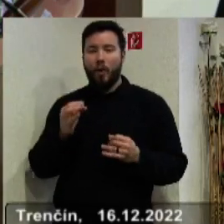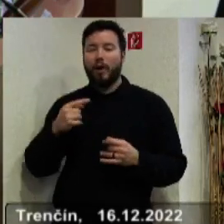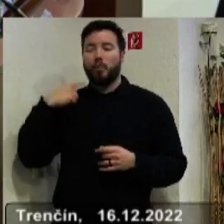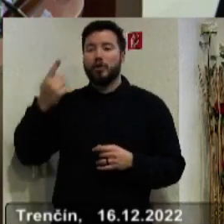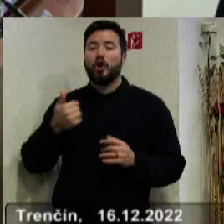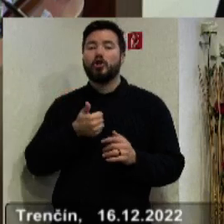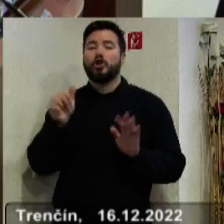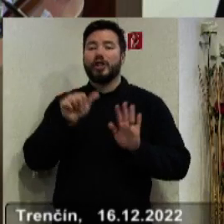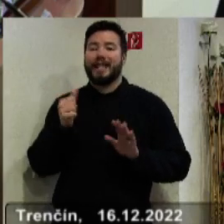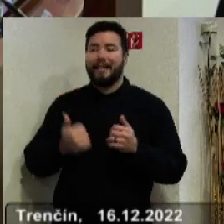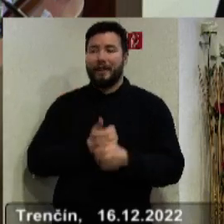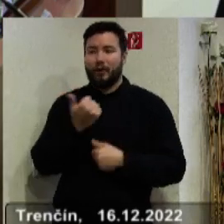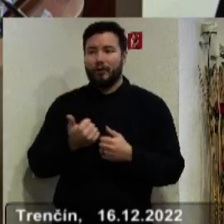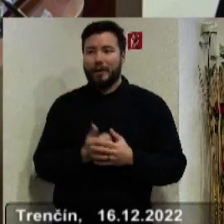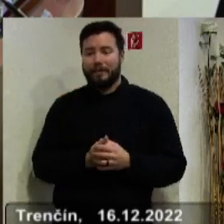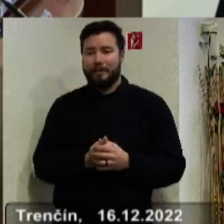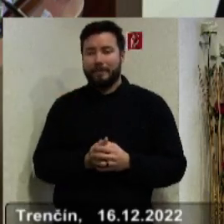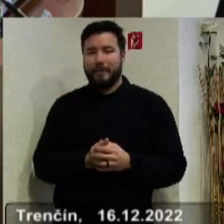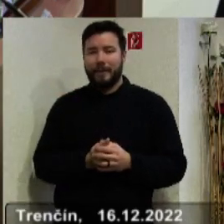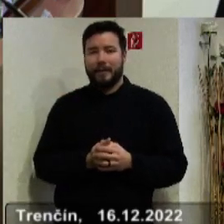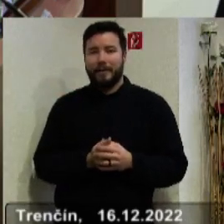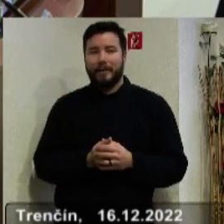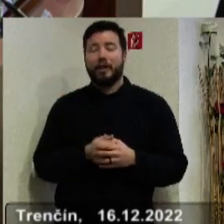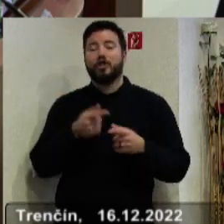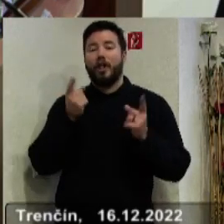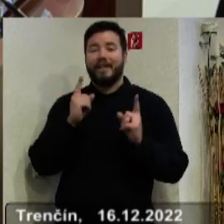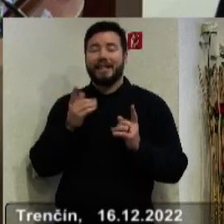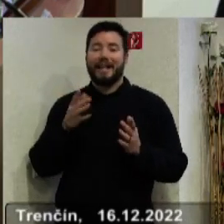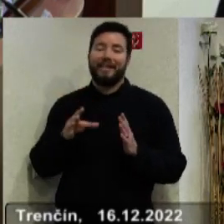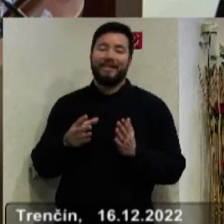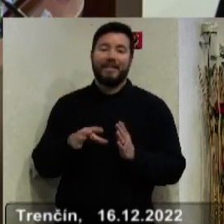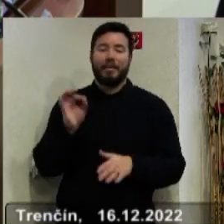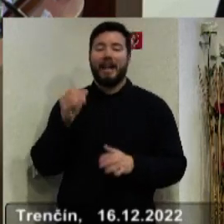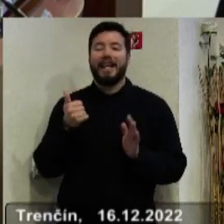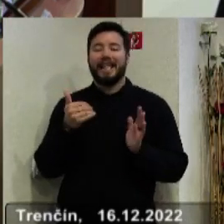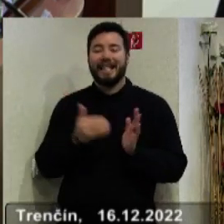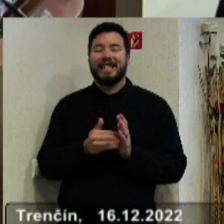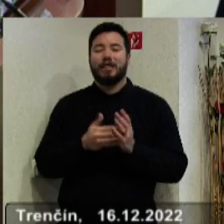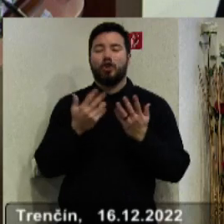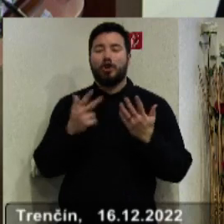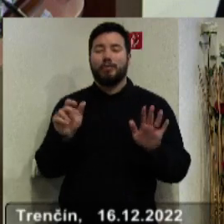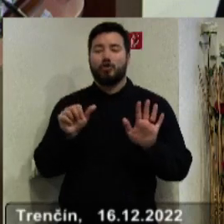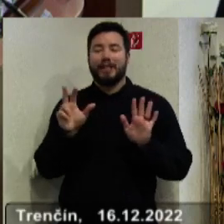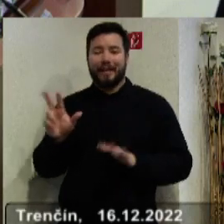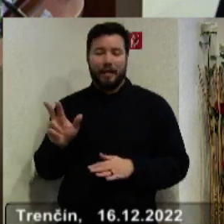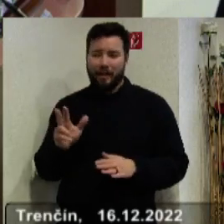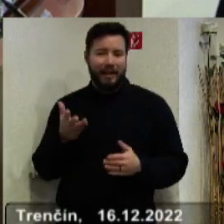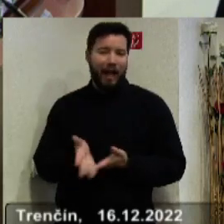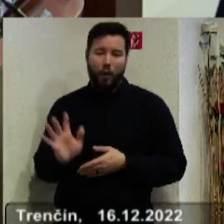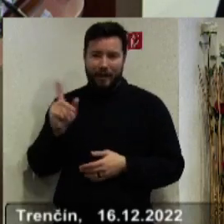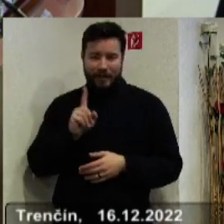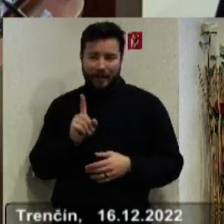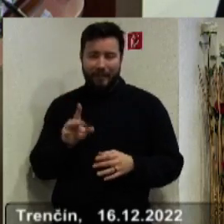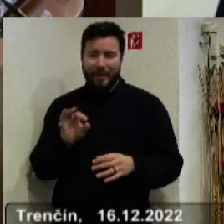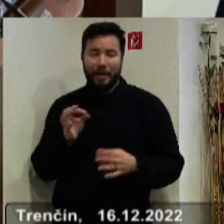výročie svojho založenia. Nenáhodou Slováci vybrali tento rok, rok 1863, a to preto, lebo